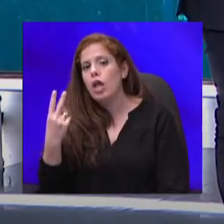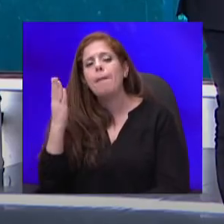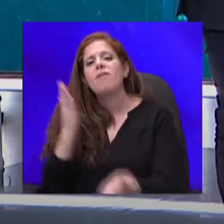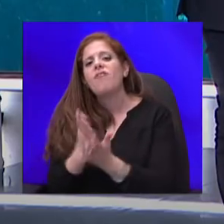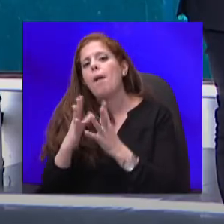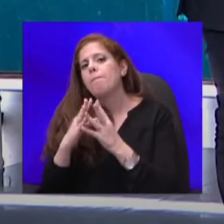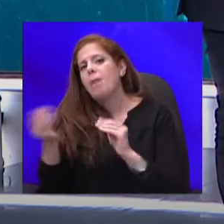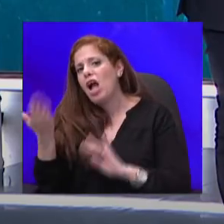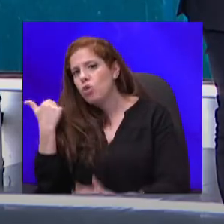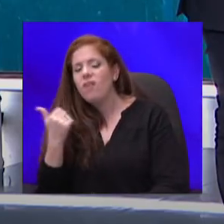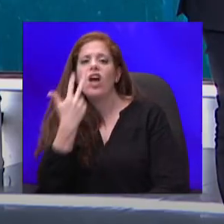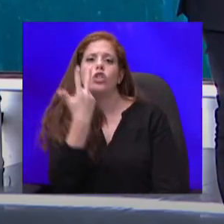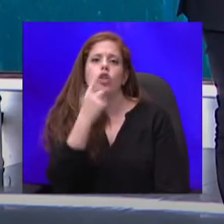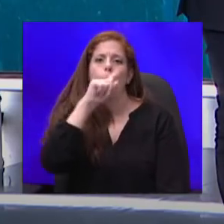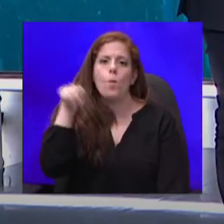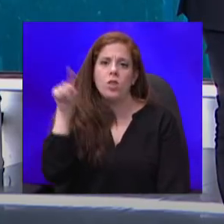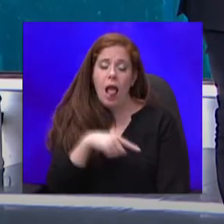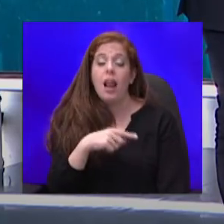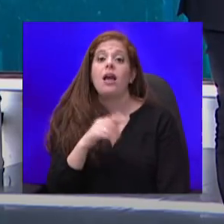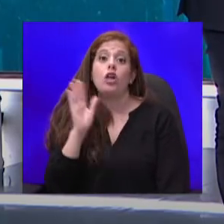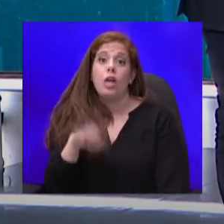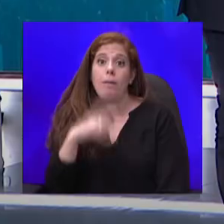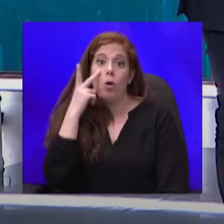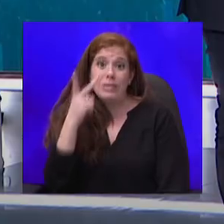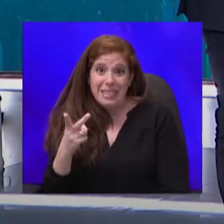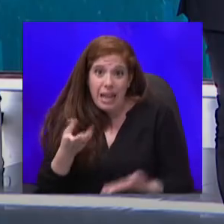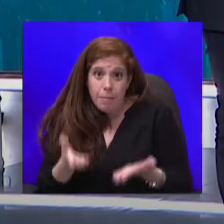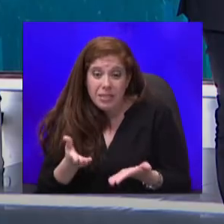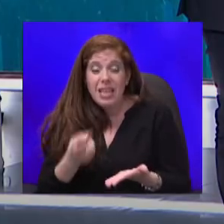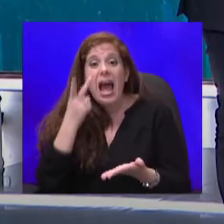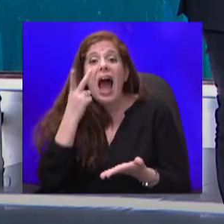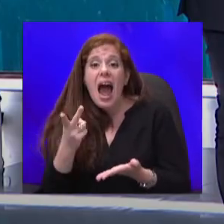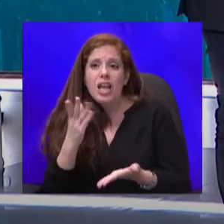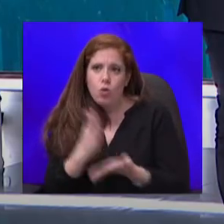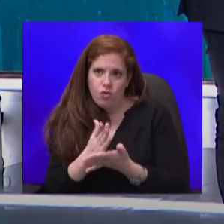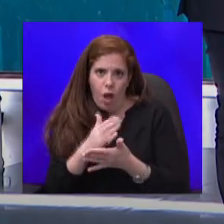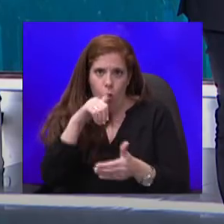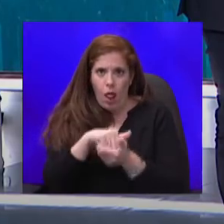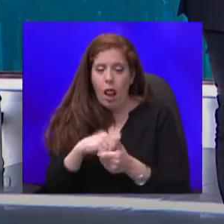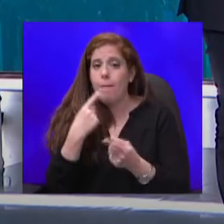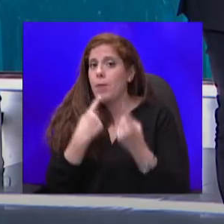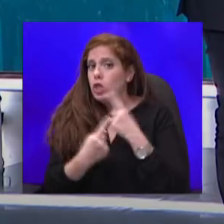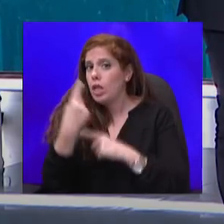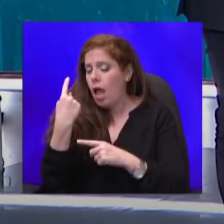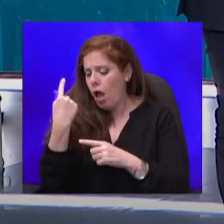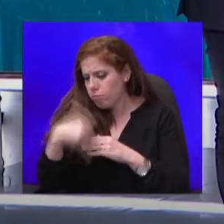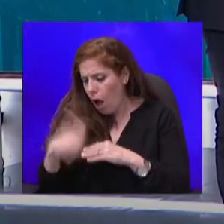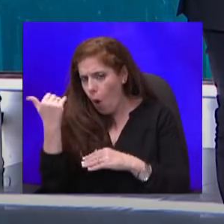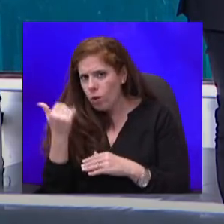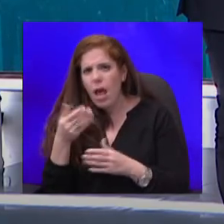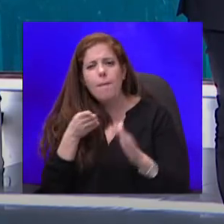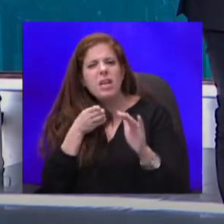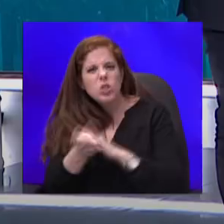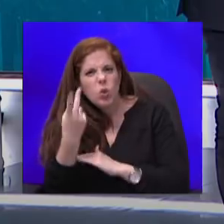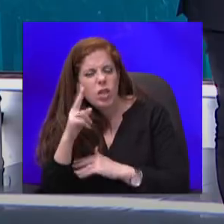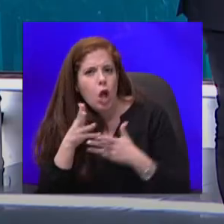כך שגם אם אנחנו מסתכלים על זה, ראינו כבר, כולל בשנה האחרונה, פרצות גדולות יותר, אם זה במאגר הבוחרים,